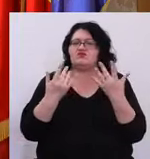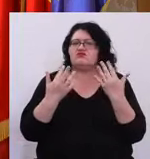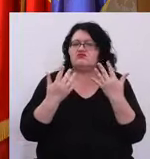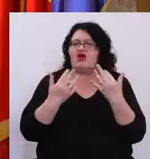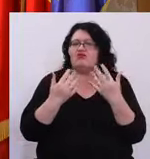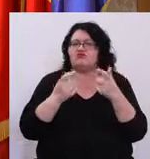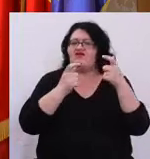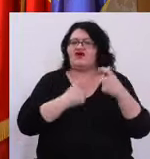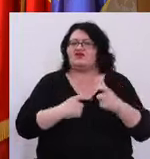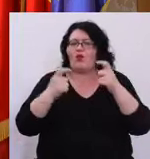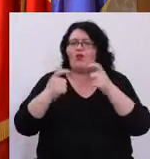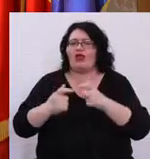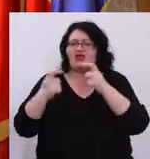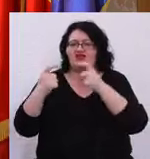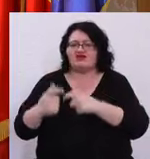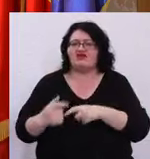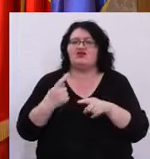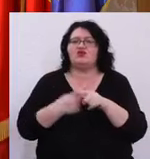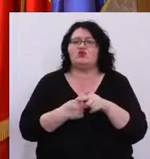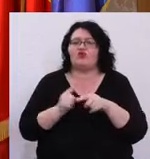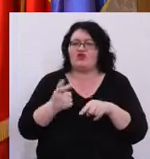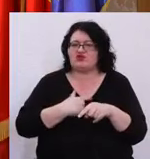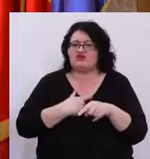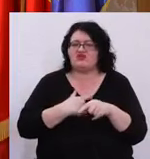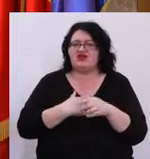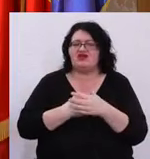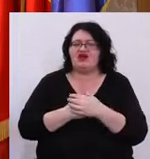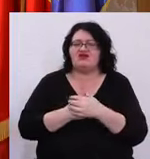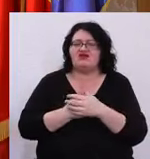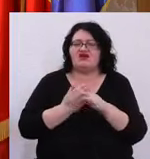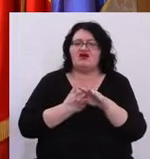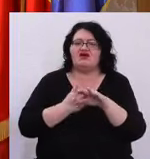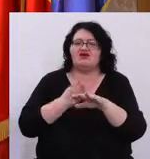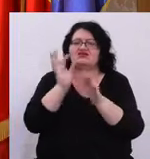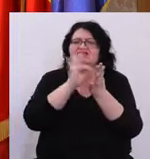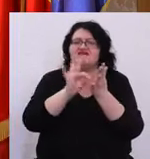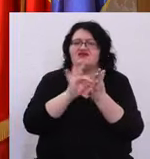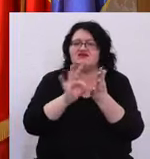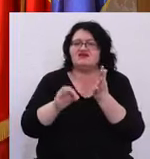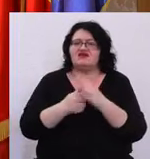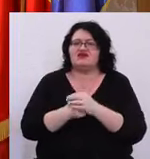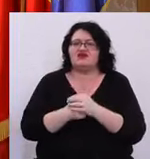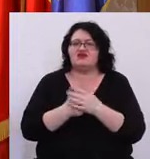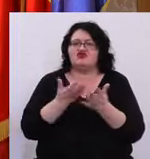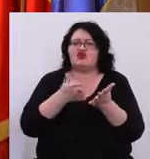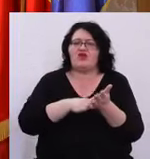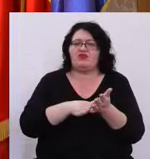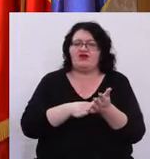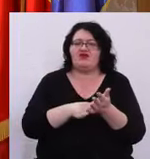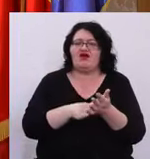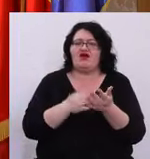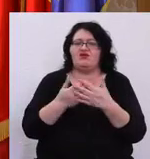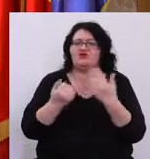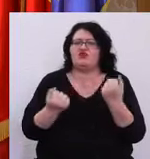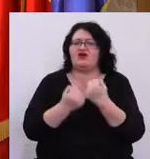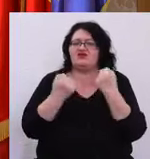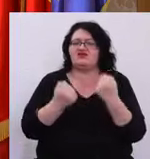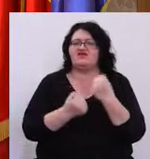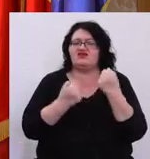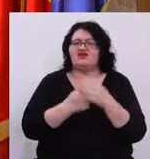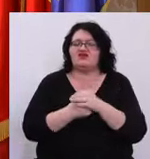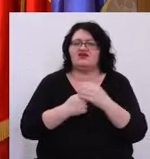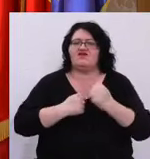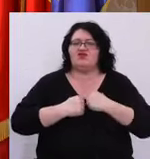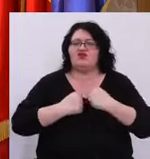domenii Cu posibilitatea de a se inscrie, de a aplica pentru o anumită activitate de